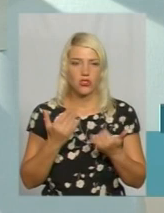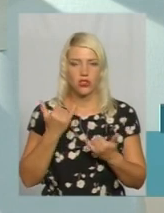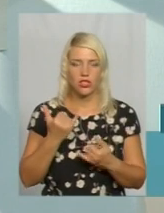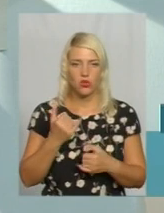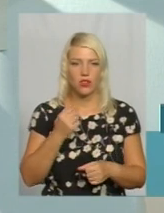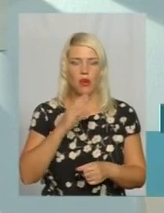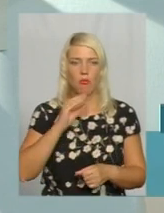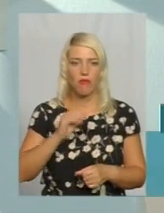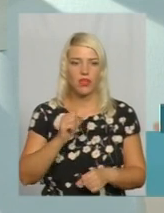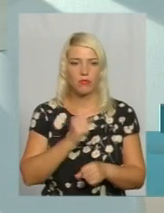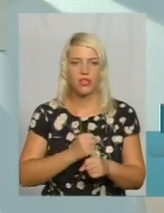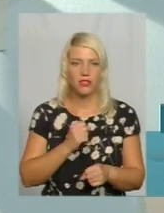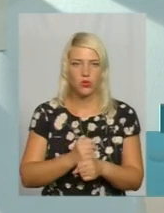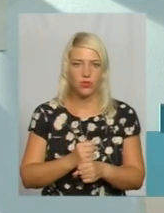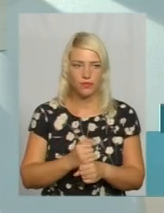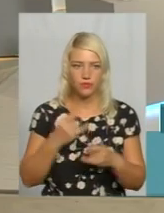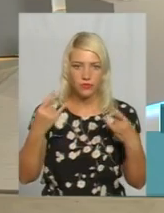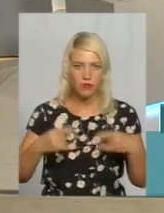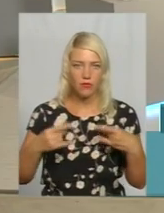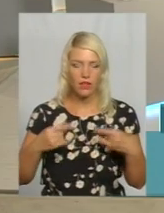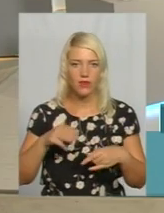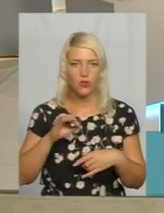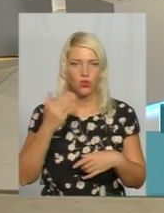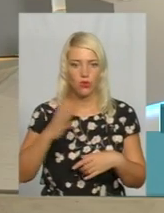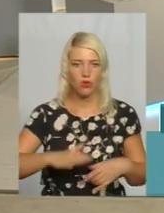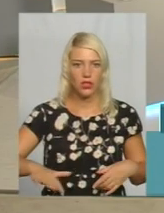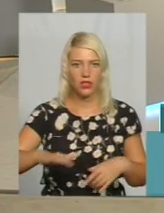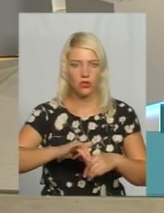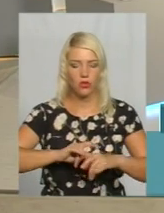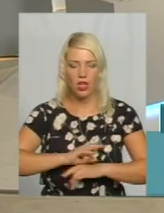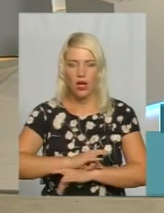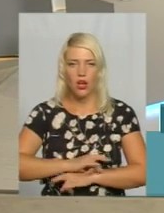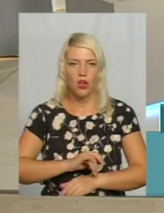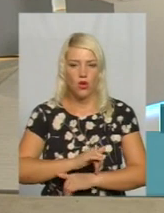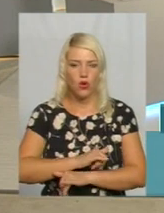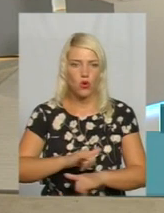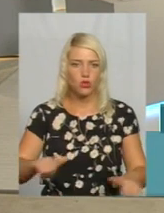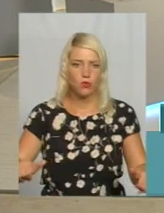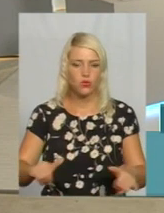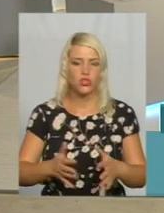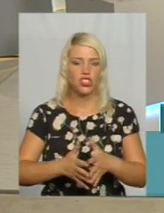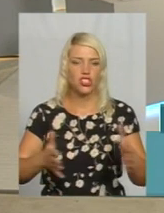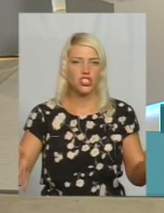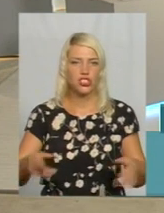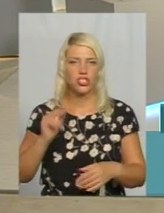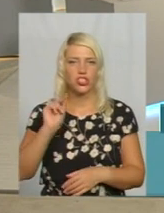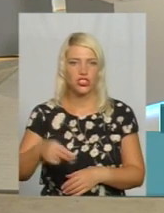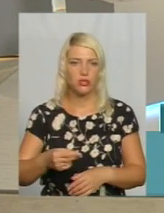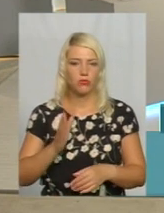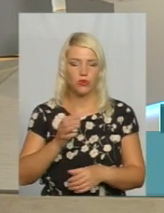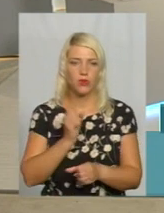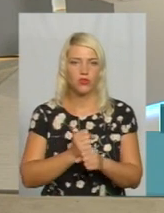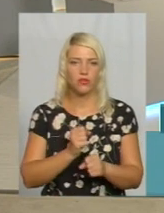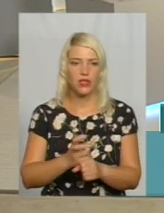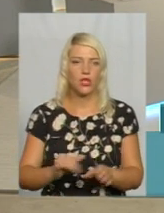працює в ефірі, то його територія розповсюдження значно ширша, ніж вона буде, коли він буде працювати в кабелі.